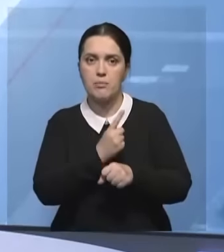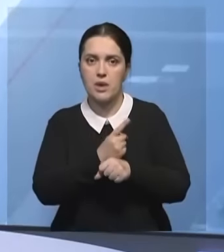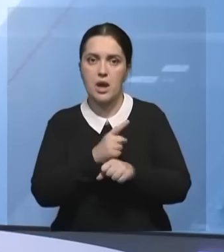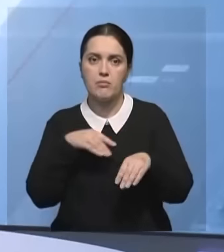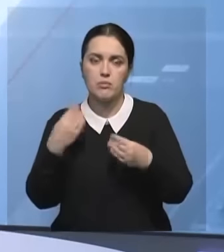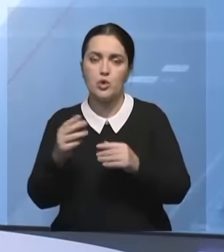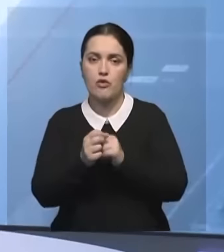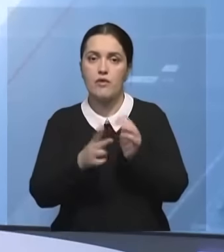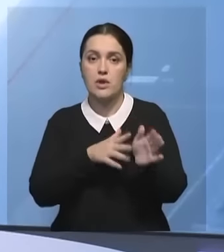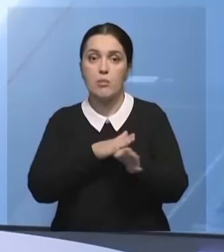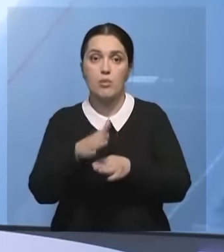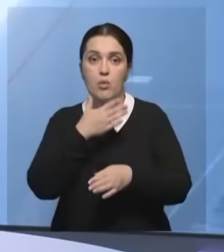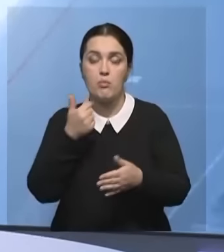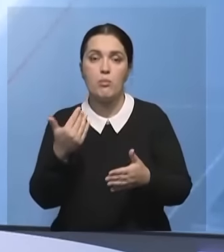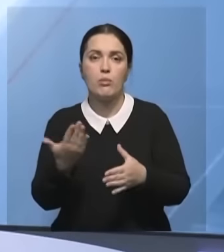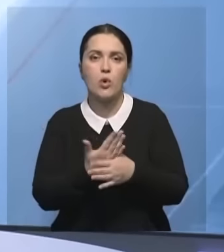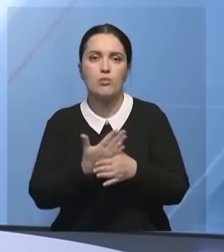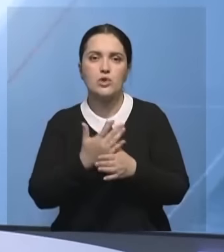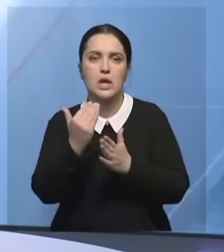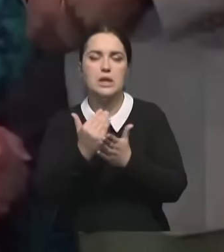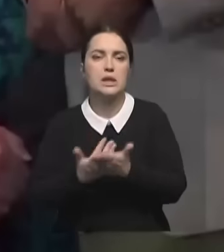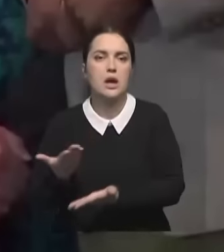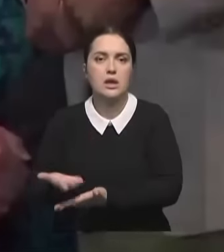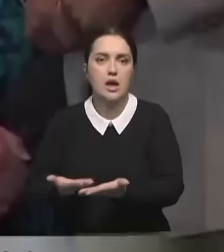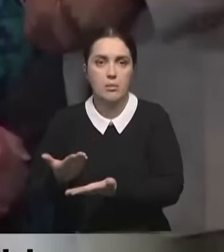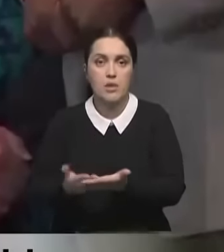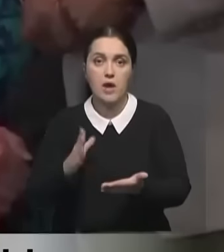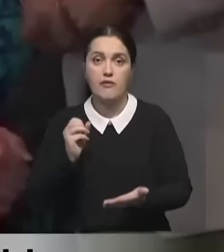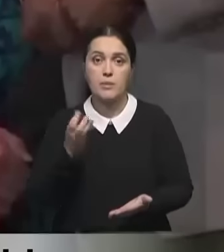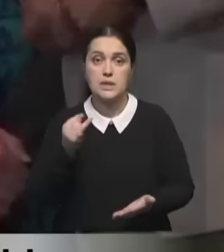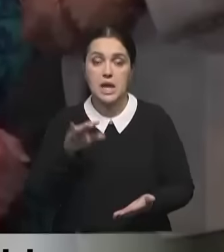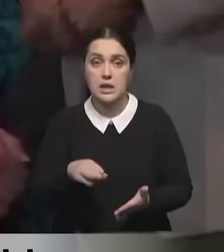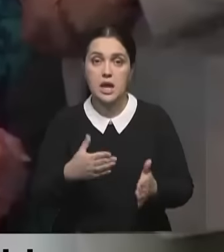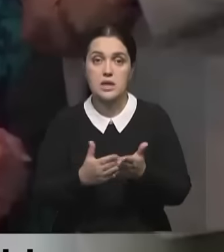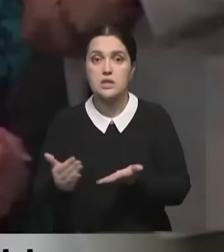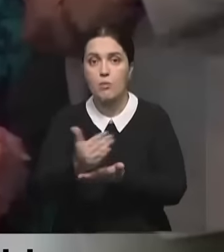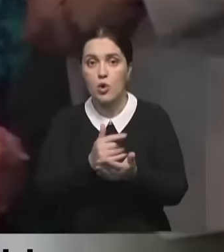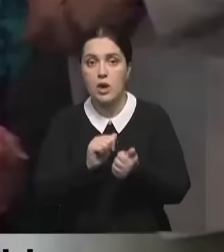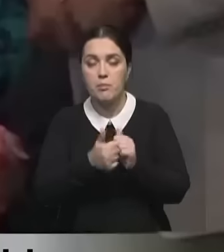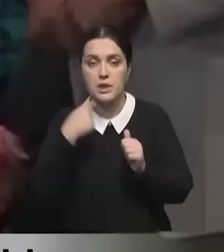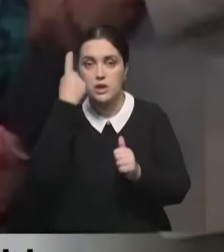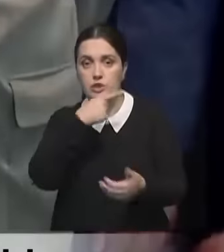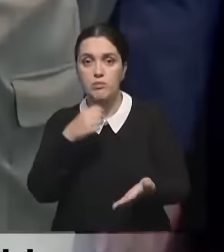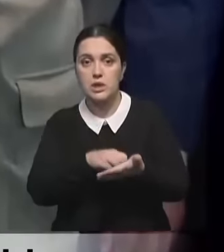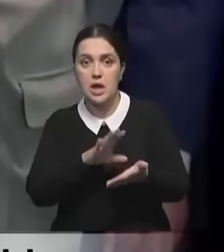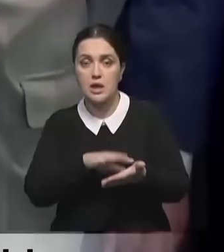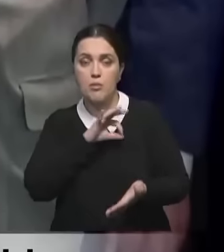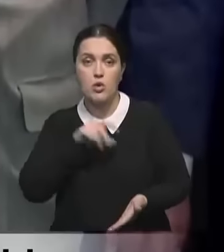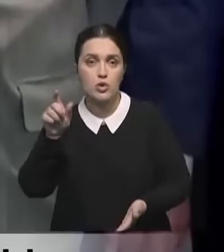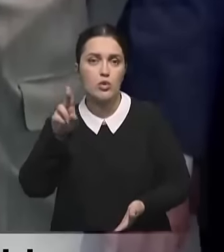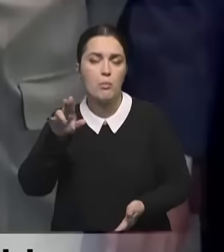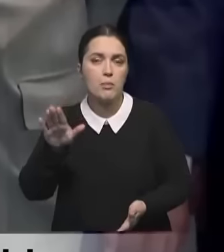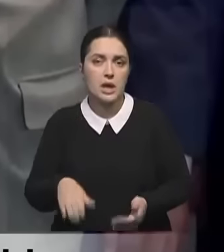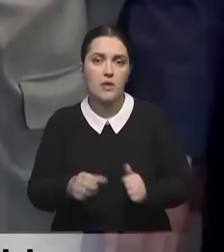контент несовершеннолетним с помощью алгоритма рекомендаций. Веб-сайтам ограничат сбор и обмен личными данными пользователей младше